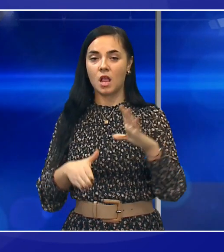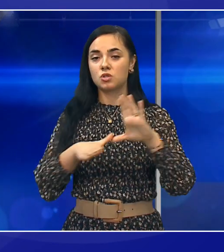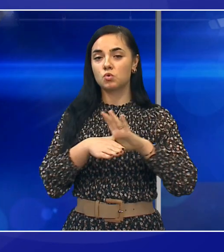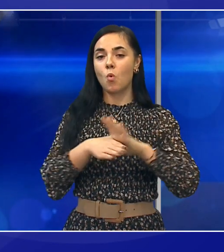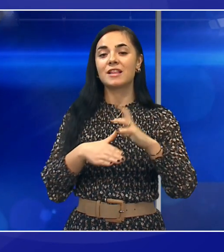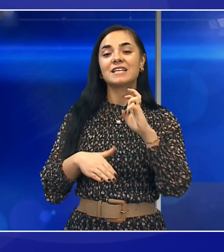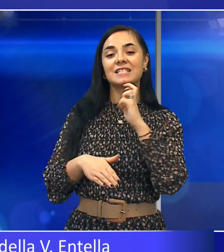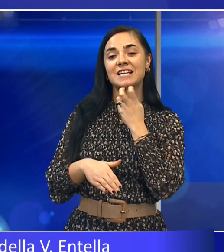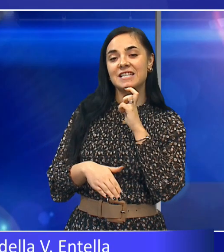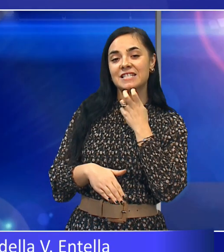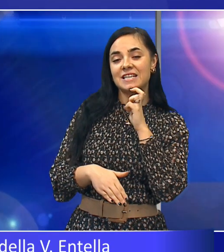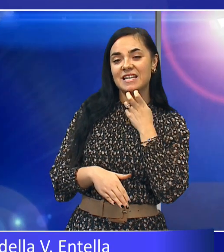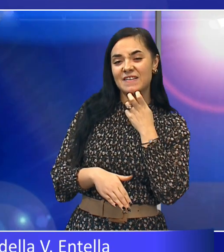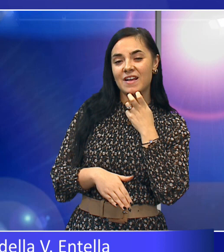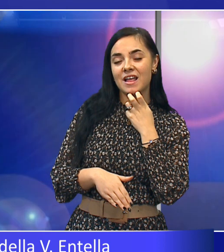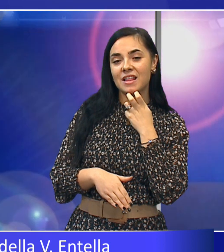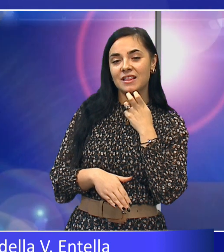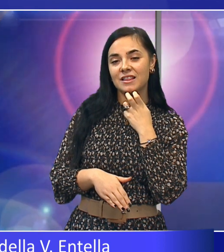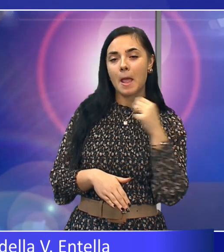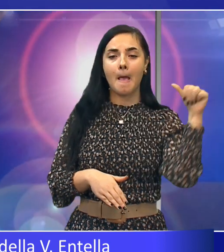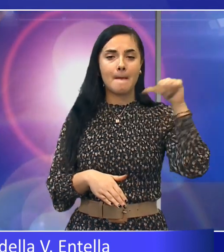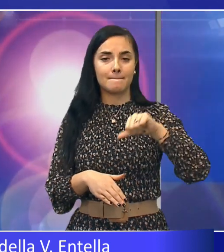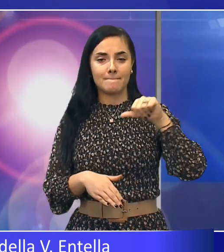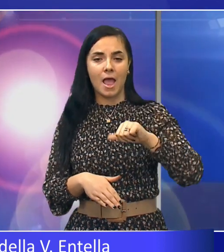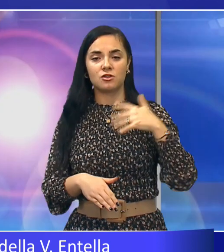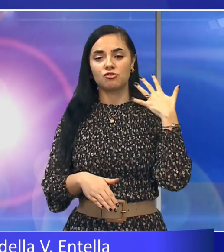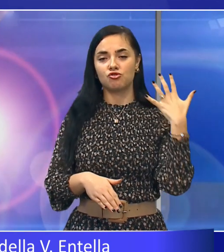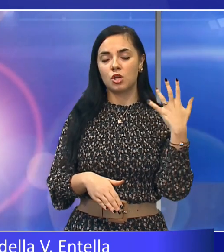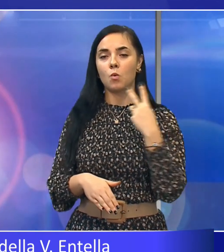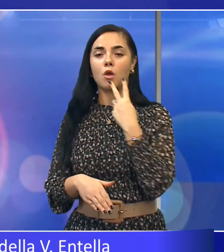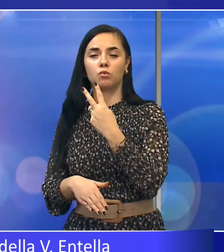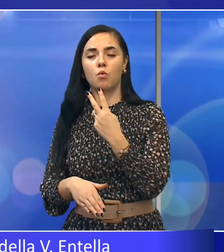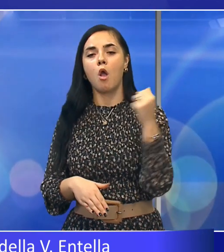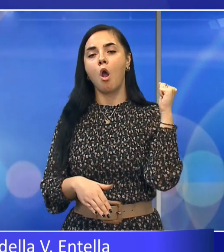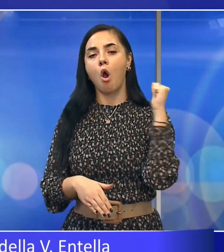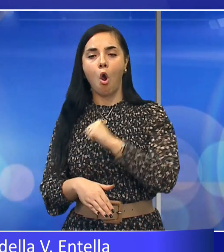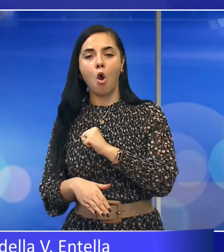trasferta ha perso 5 a 2 con il Gubbio.